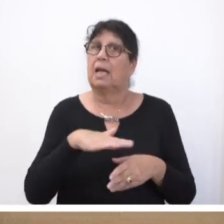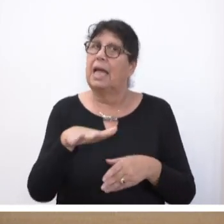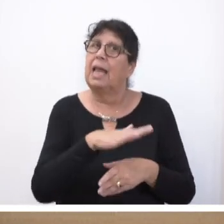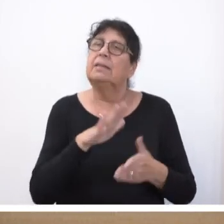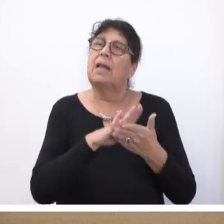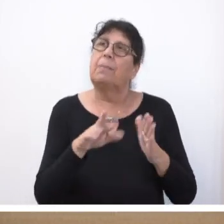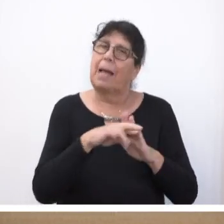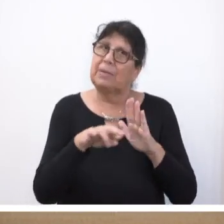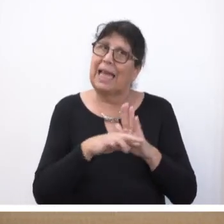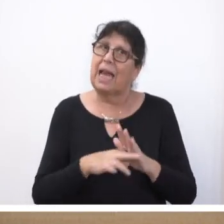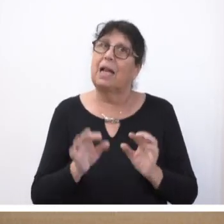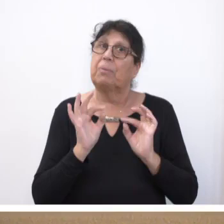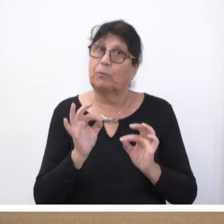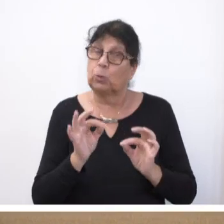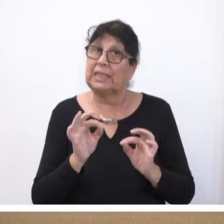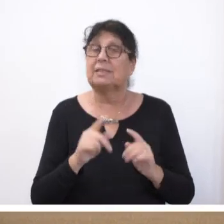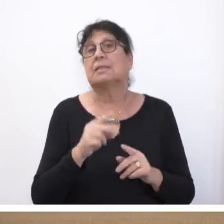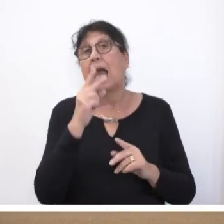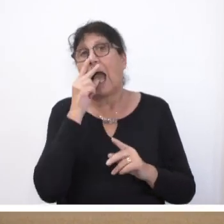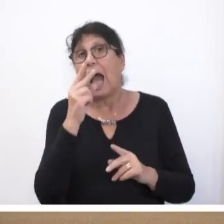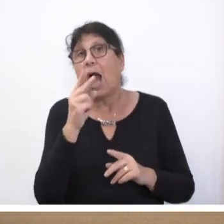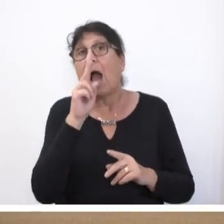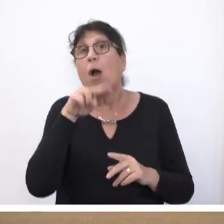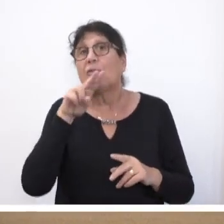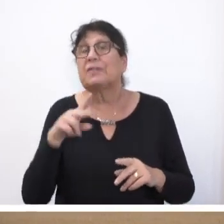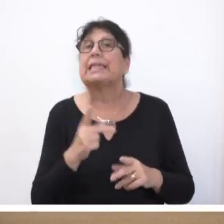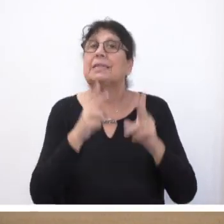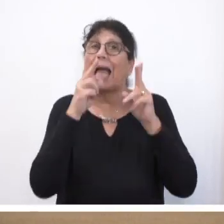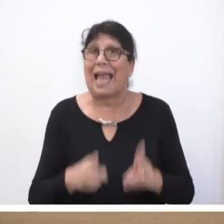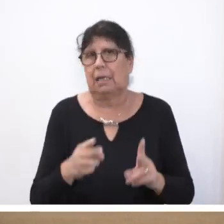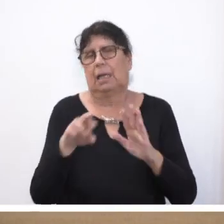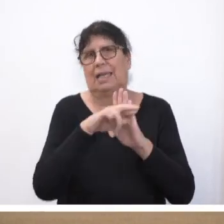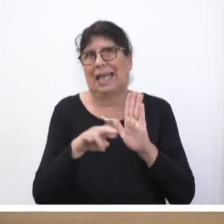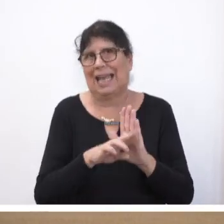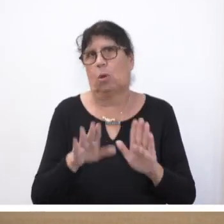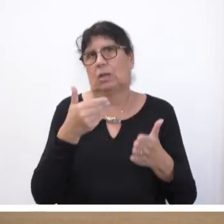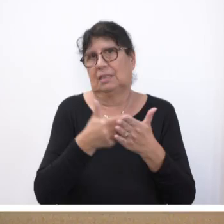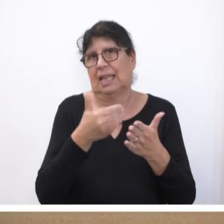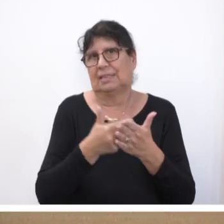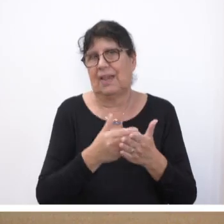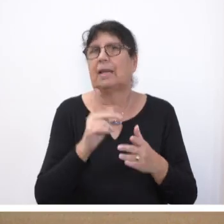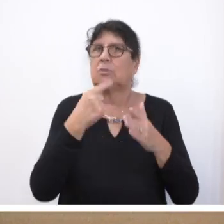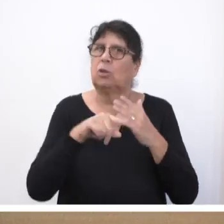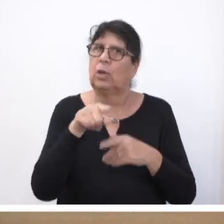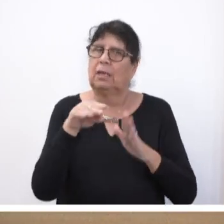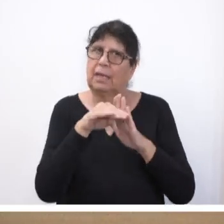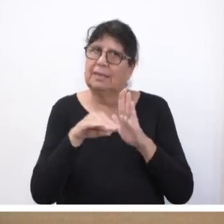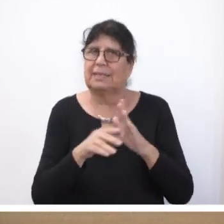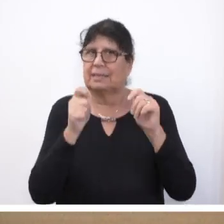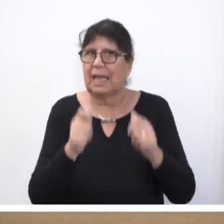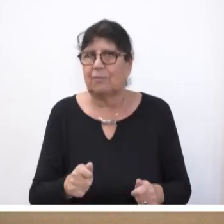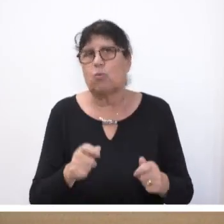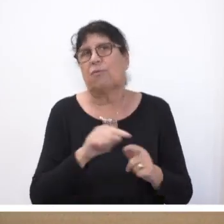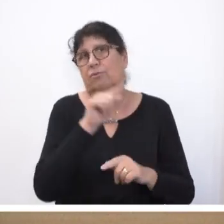Regelungsbefugnis für aufsichtsrechtliche Regelungen. Daher werden durch den vorliegenden Gesetzentwurf die